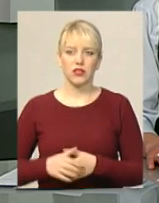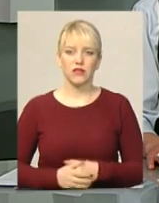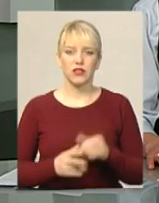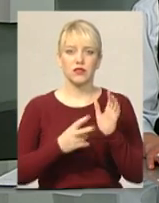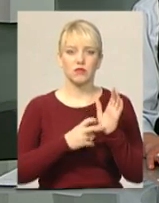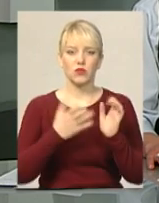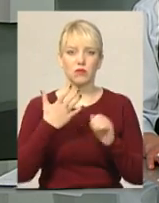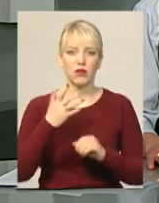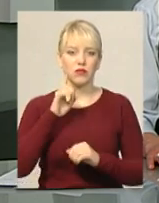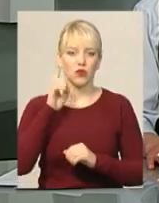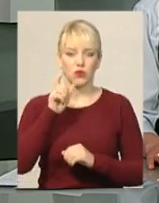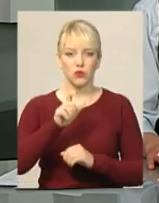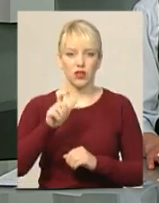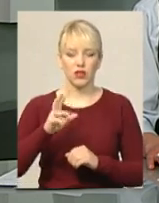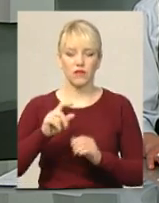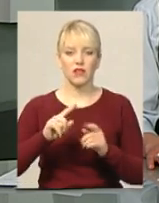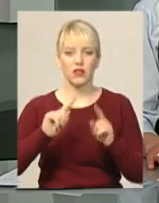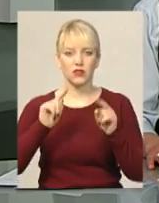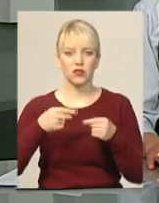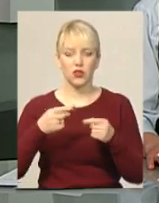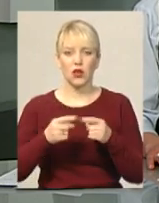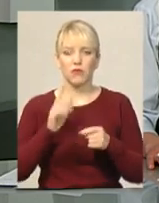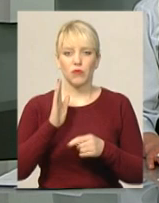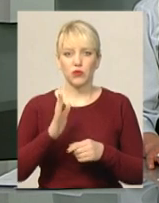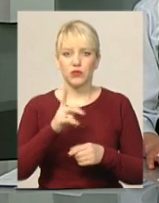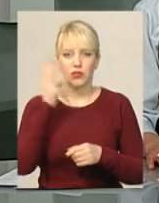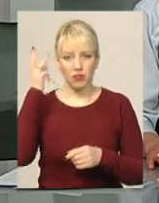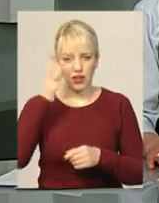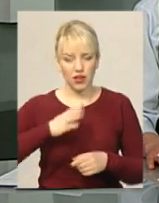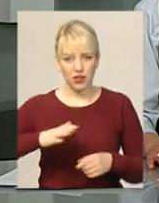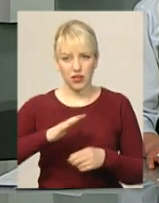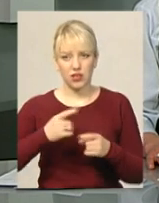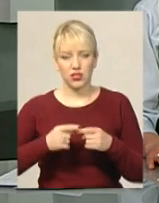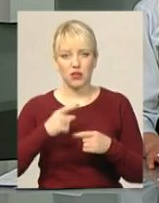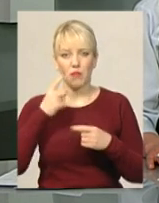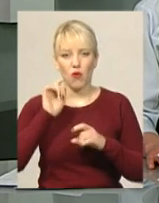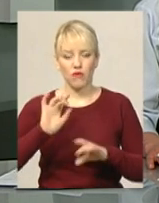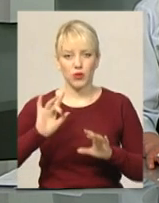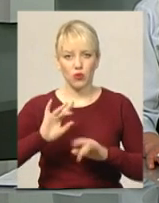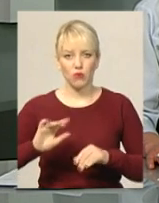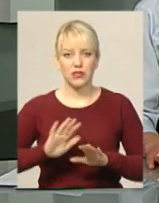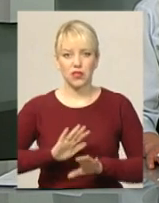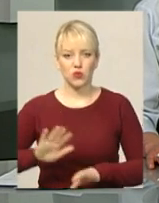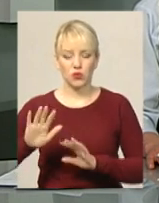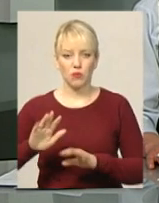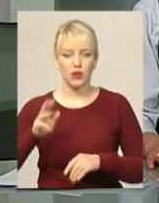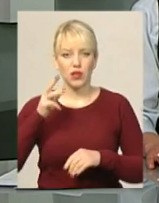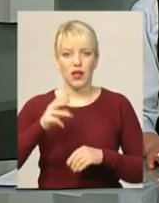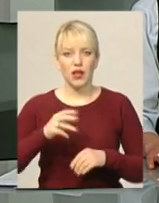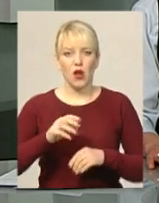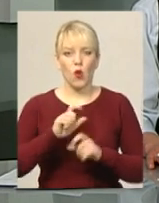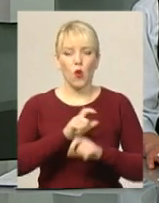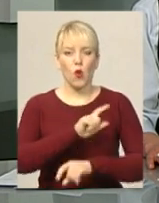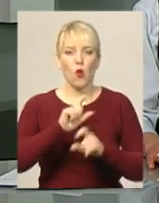705 юнаків на строкову службу призвуть цієї весни з Хмельниччини. Про це повідомив заступник військового комісара області Володимир Гучок.